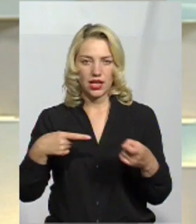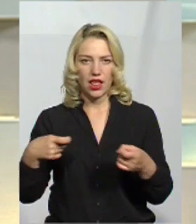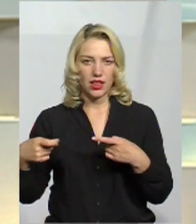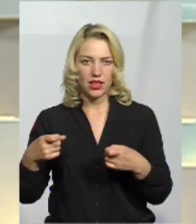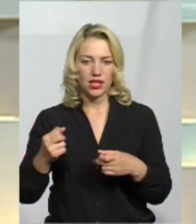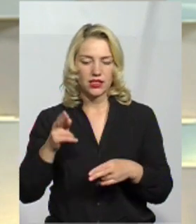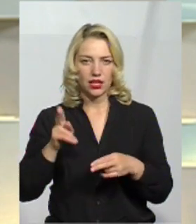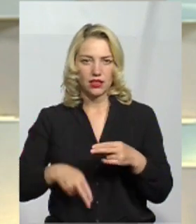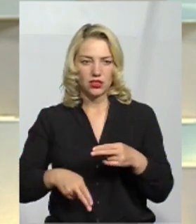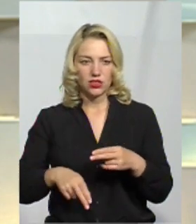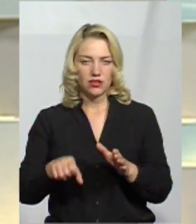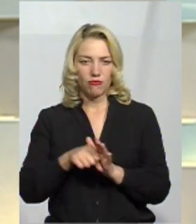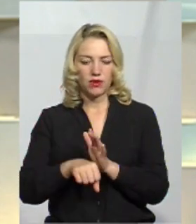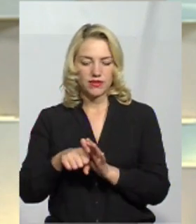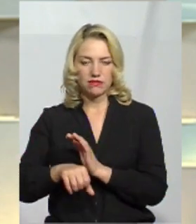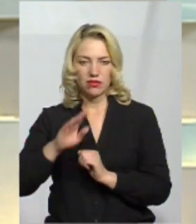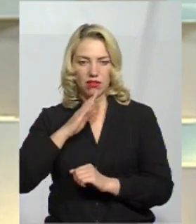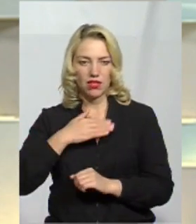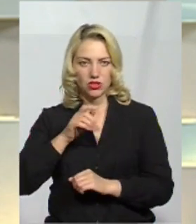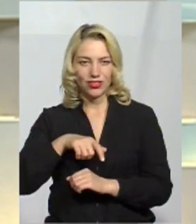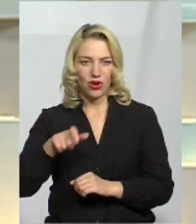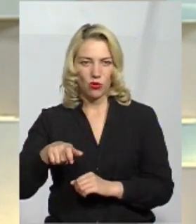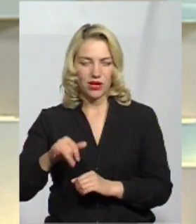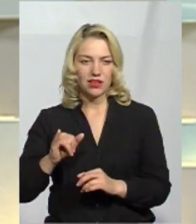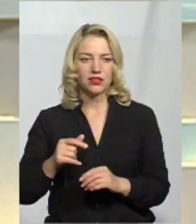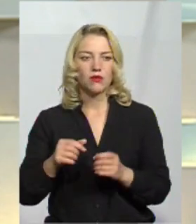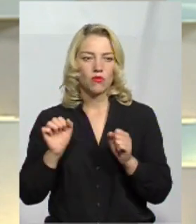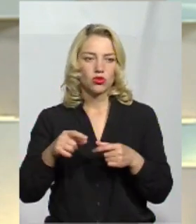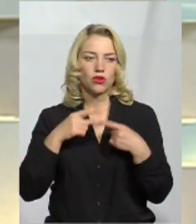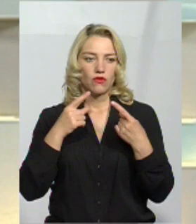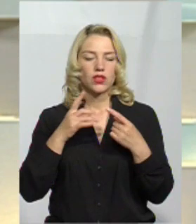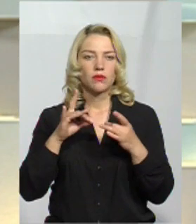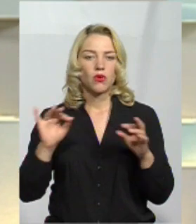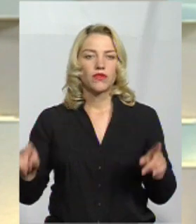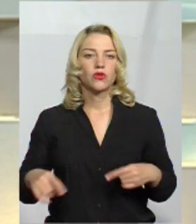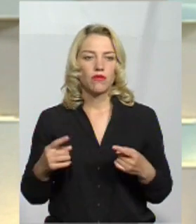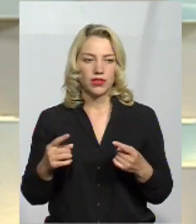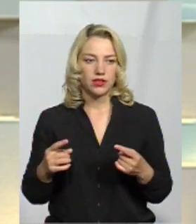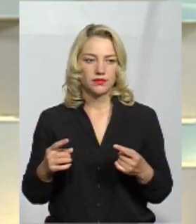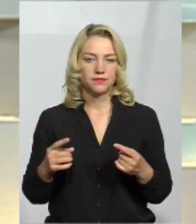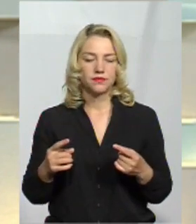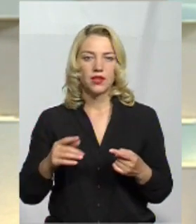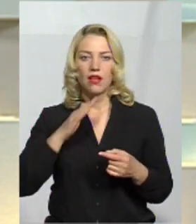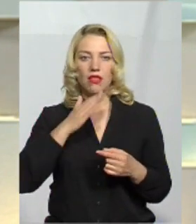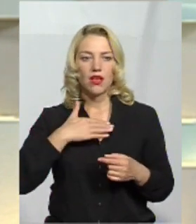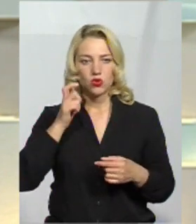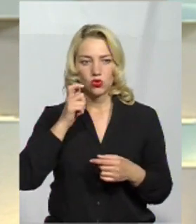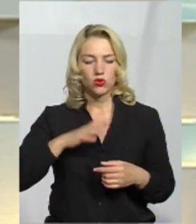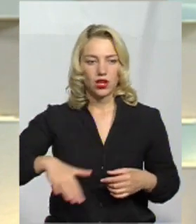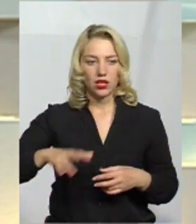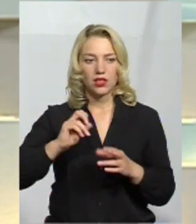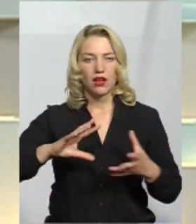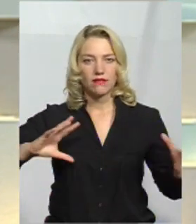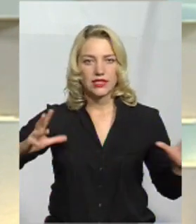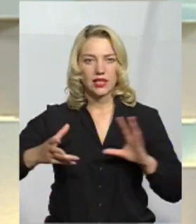закінчується вбивство наших громадян, можливо говорити про відновлення нашої України, як в